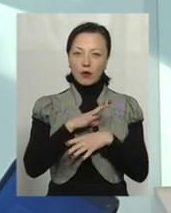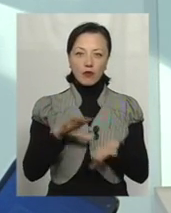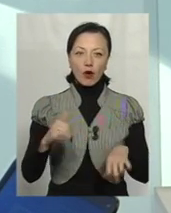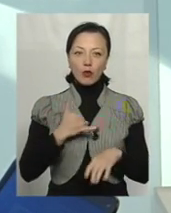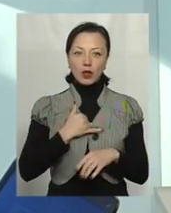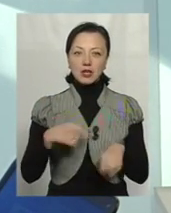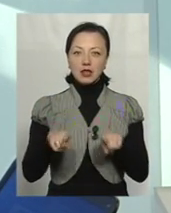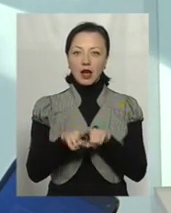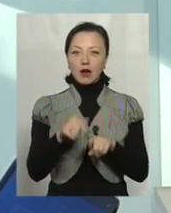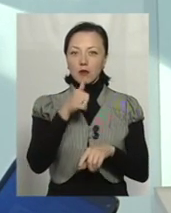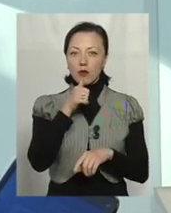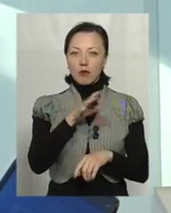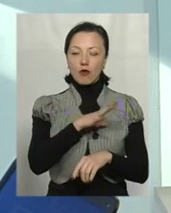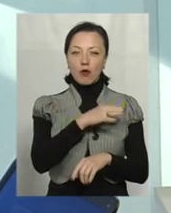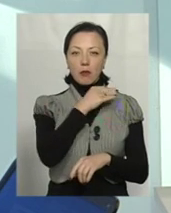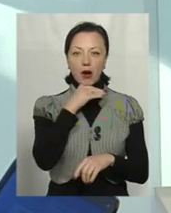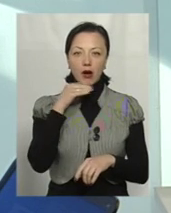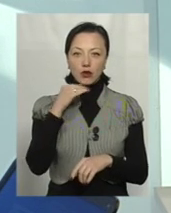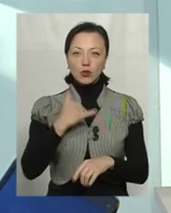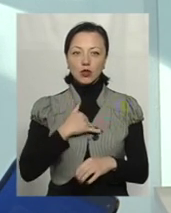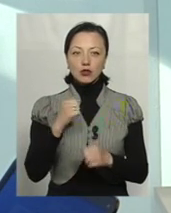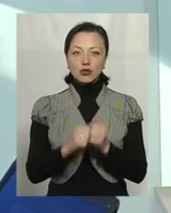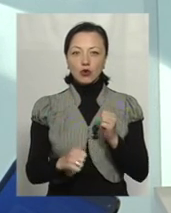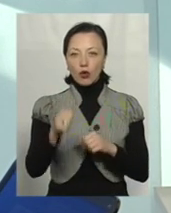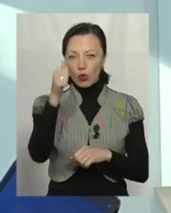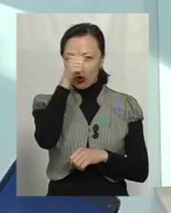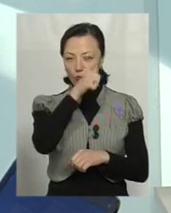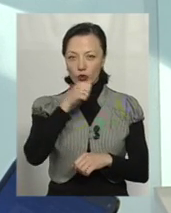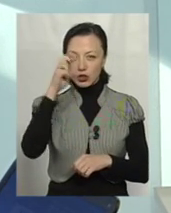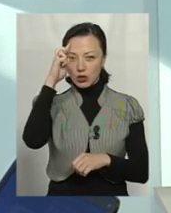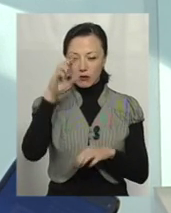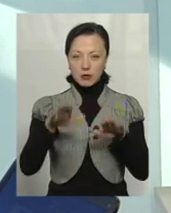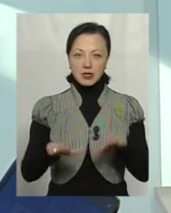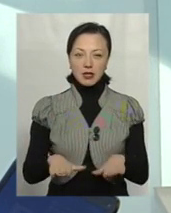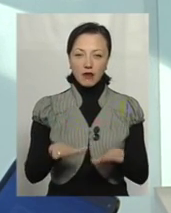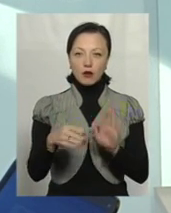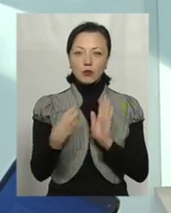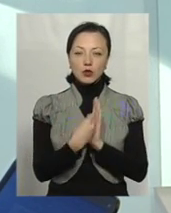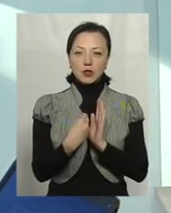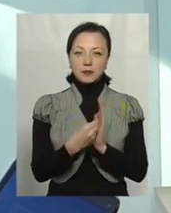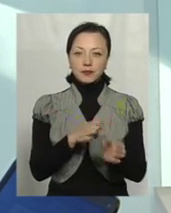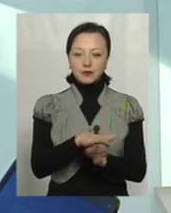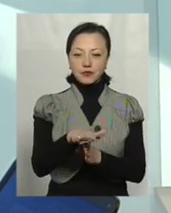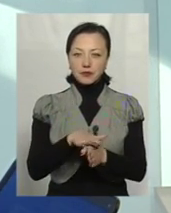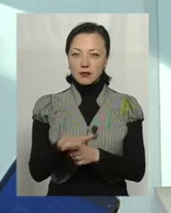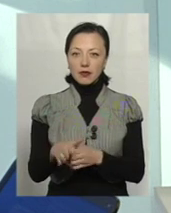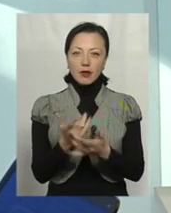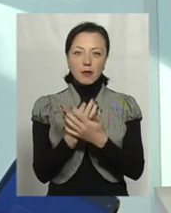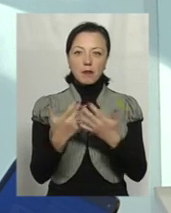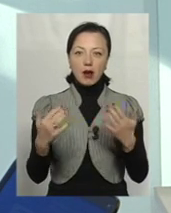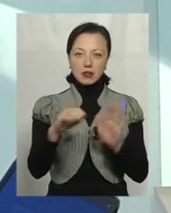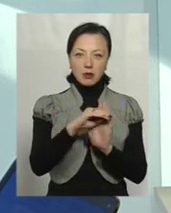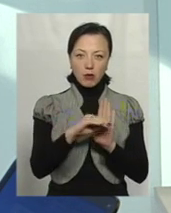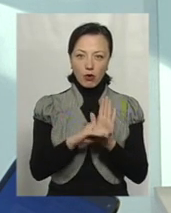нас таких спроб було дуже багато. У нас щороку з державного місцевих бюджетів реалізується маса галузевих програм, правило?